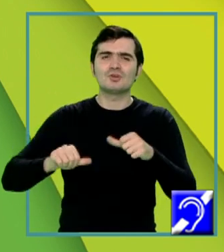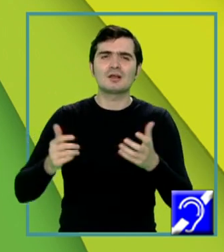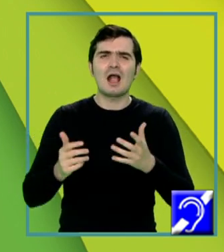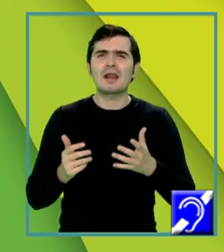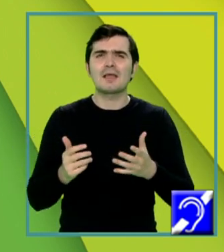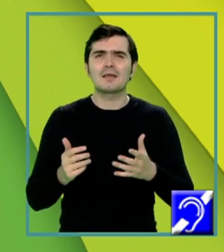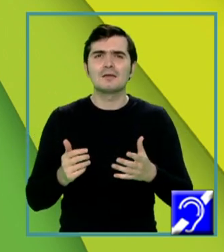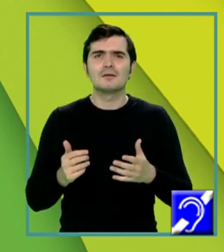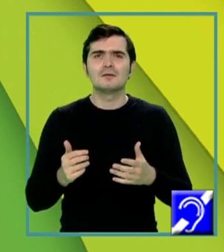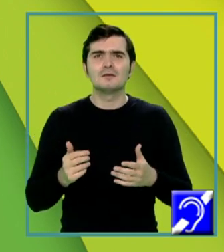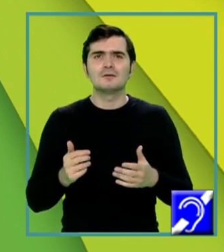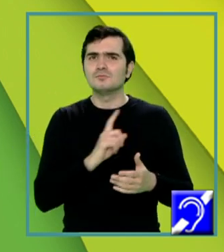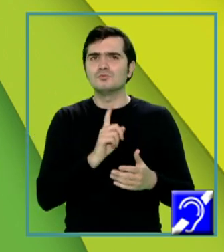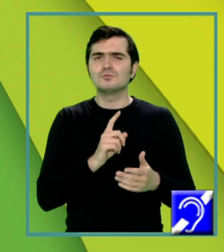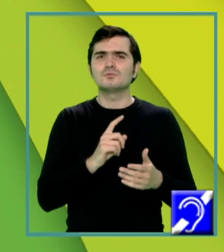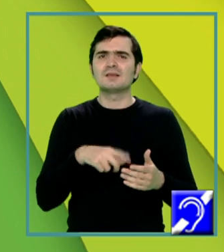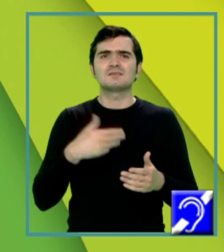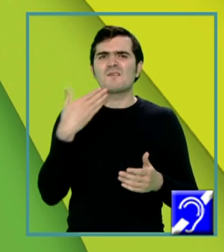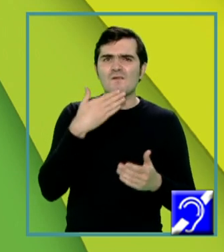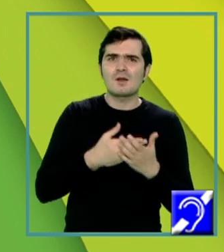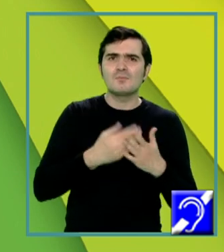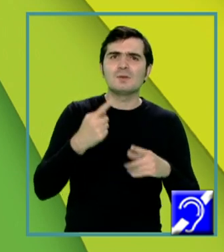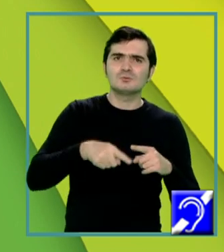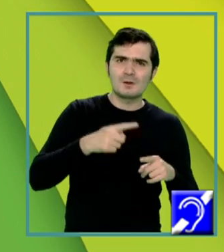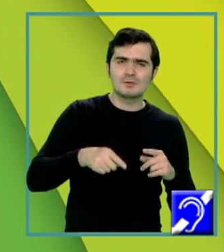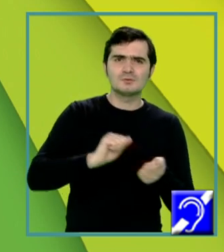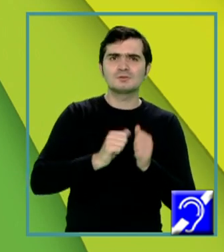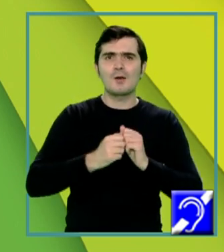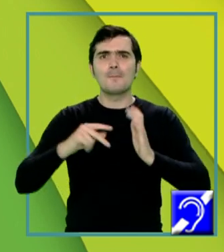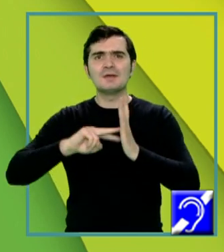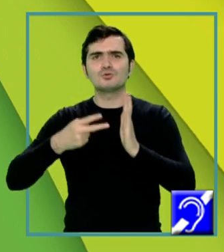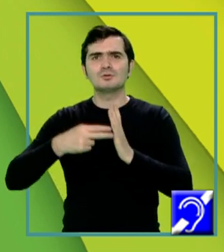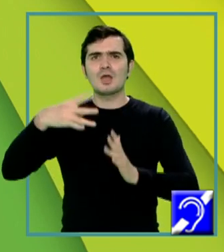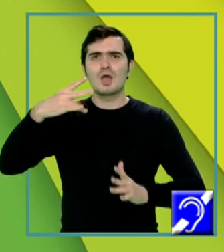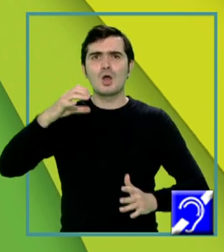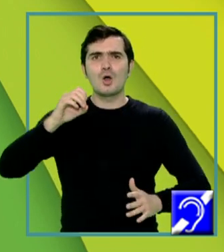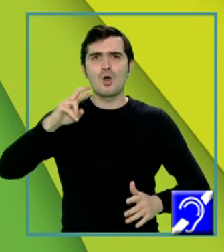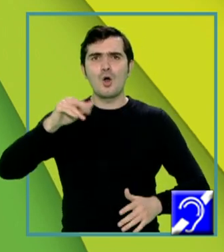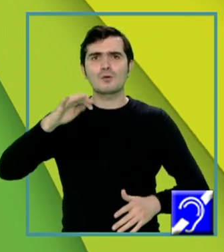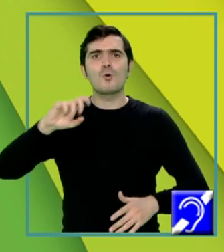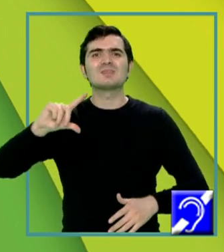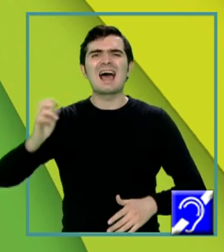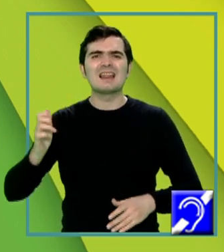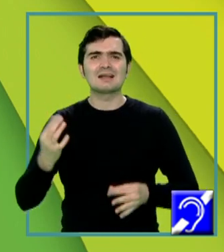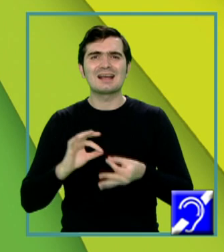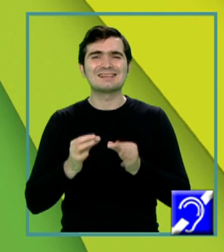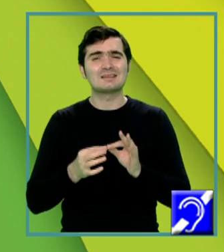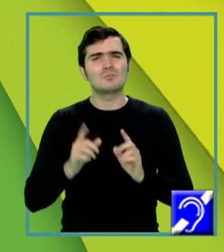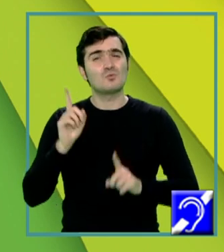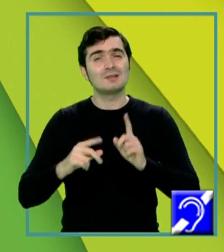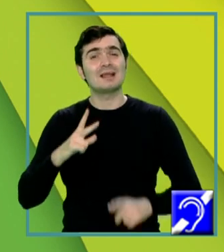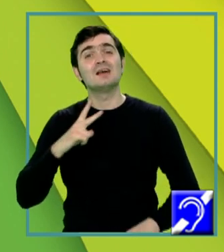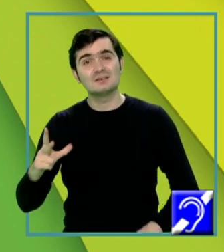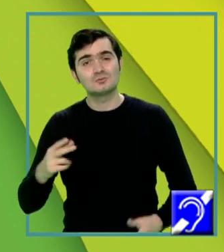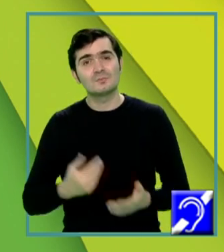medii nefavorabile spermatozoizilor, metode hormonale, care, atenție, presupun riscuri pentru